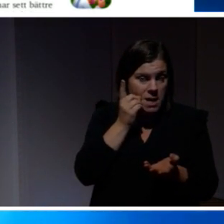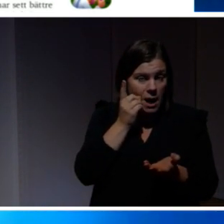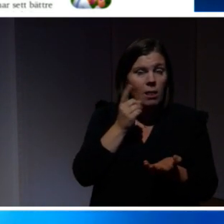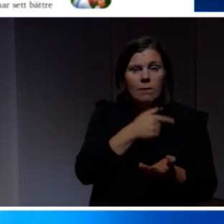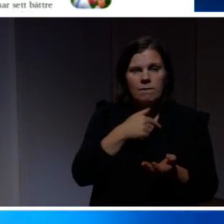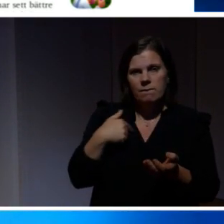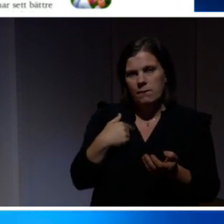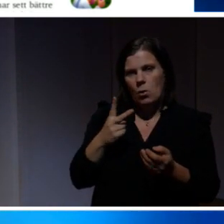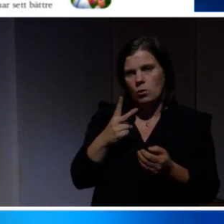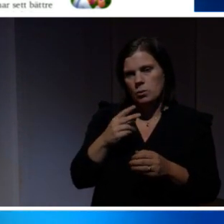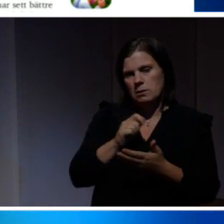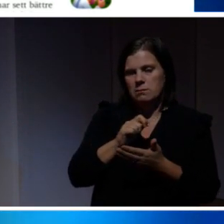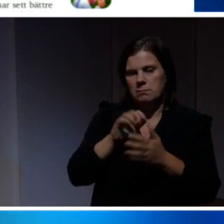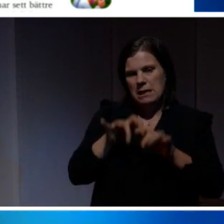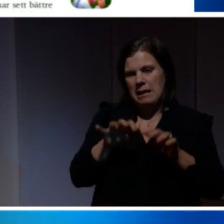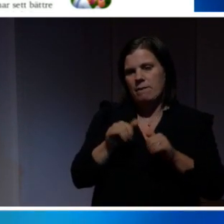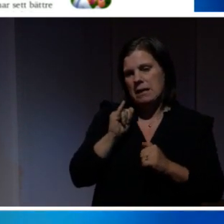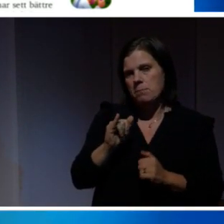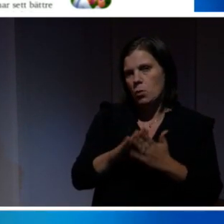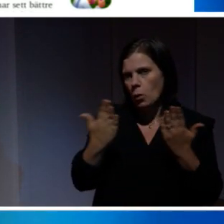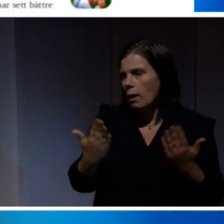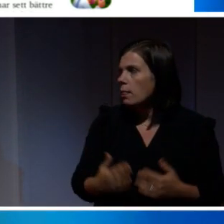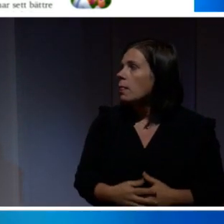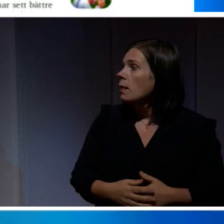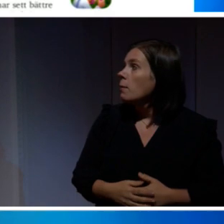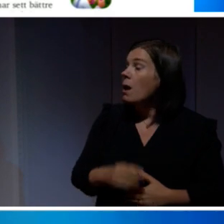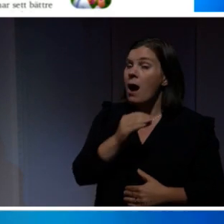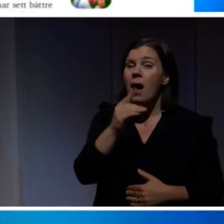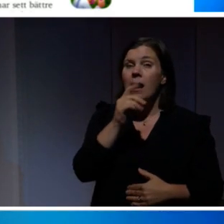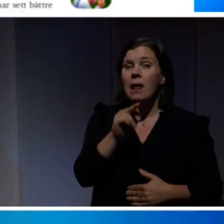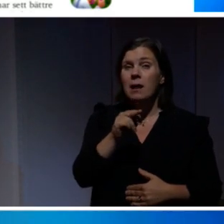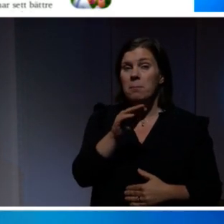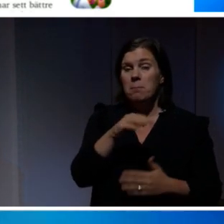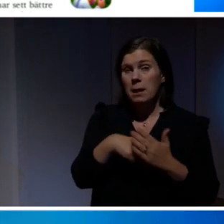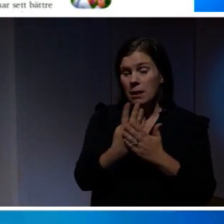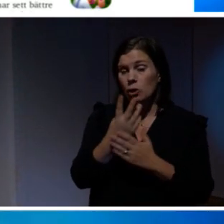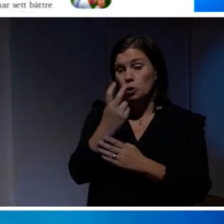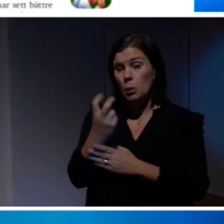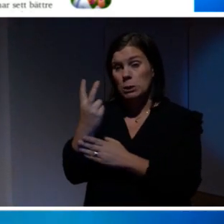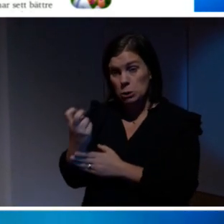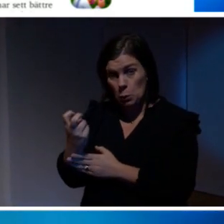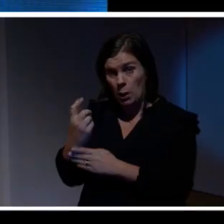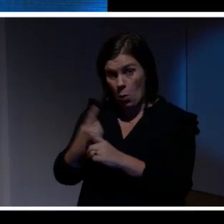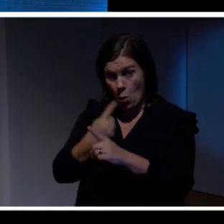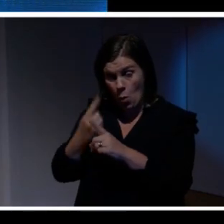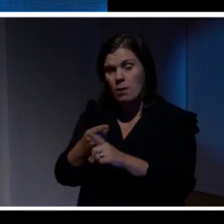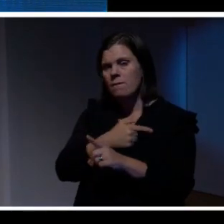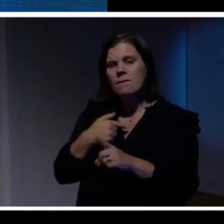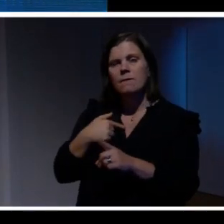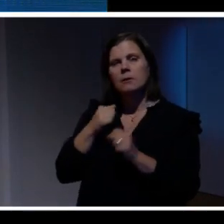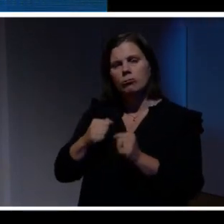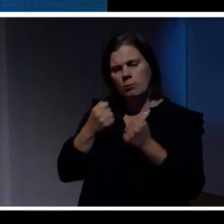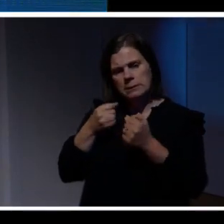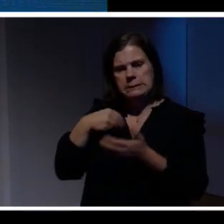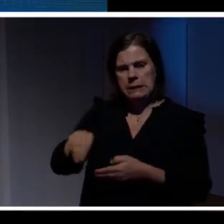också vidare med i boken. Men på Allomedia kommer vi också under 2020 ta ett lite större grepp om det här med